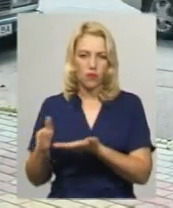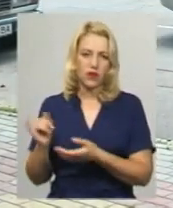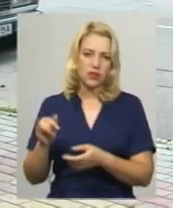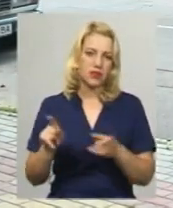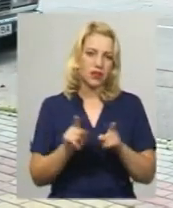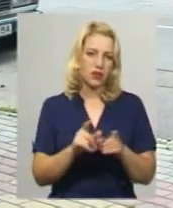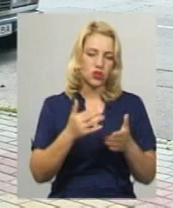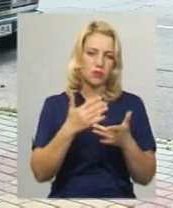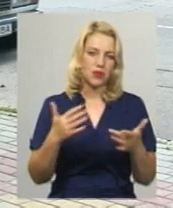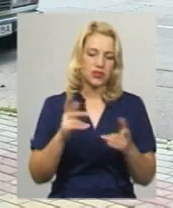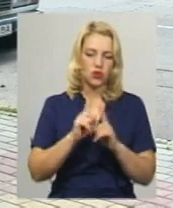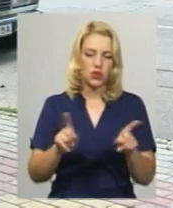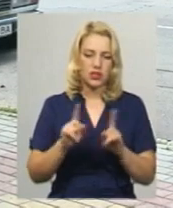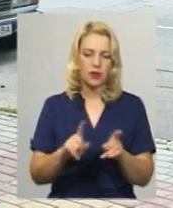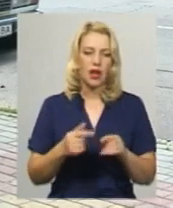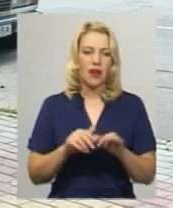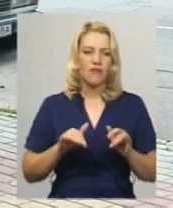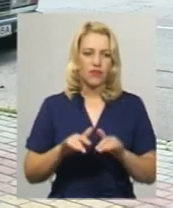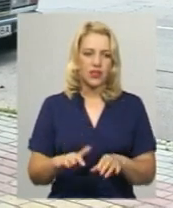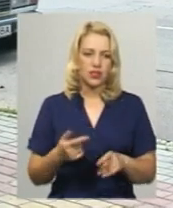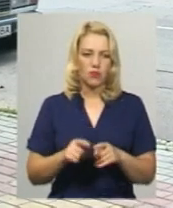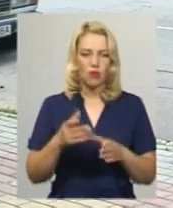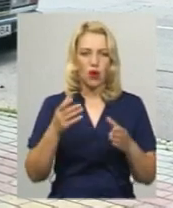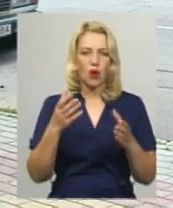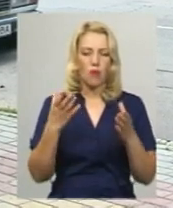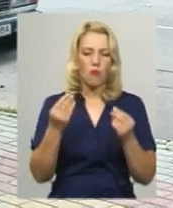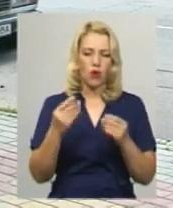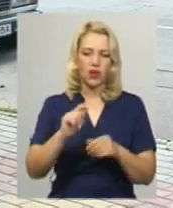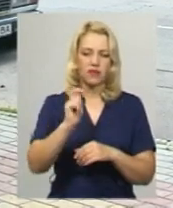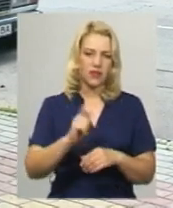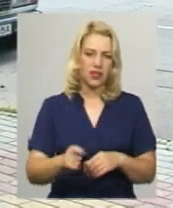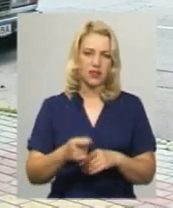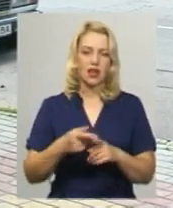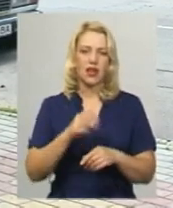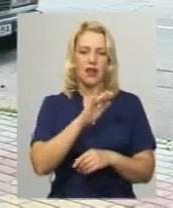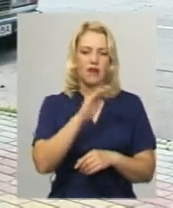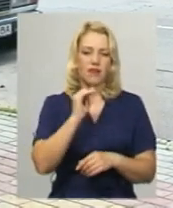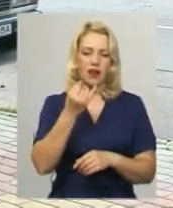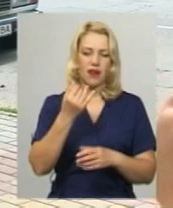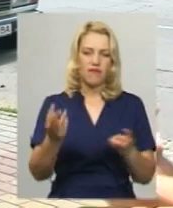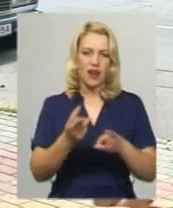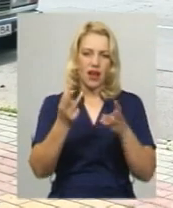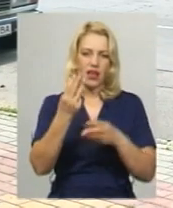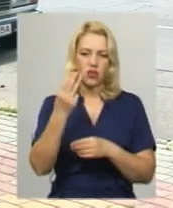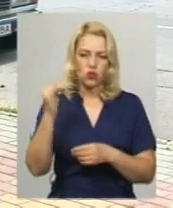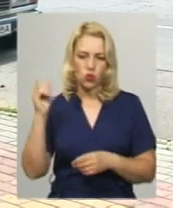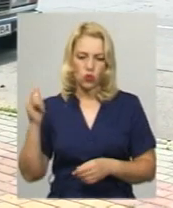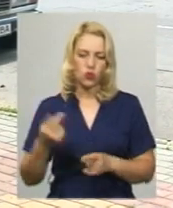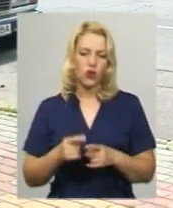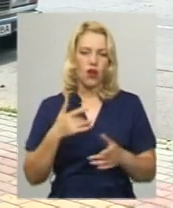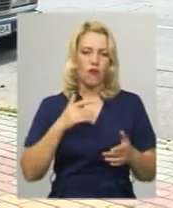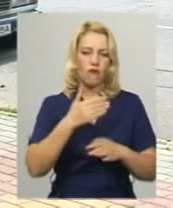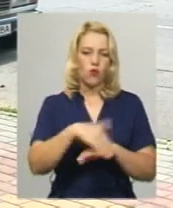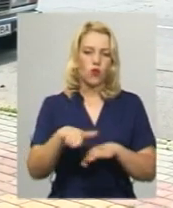фестивальних родзинок, як флешмоб з фарбами Холлі, мокрі війни, фаєр-шоу, вуличний кінотеатр також є принципово новим